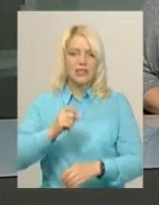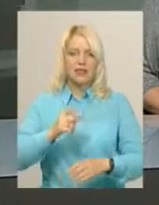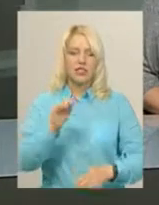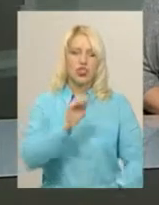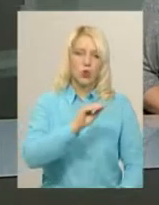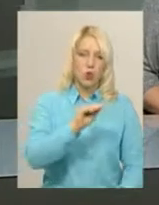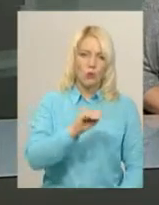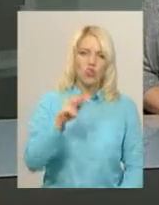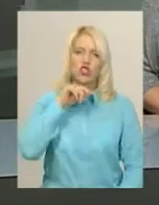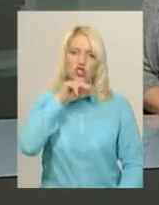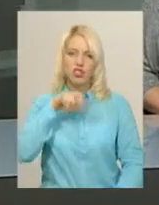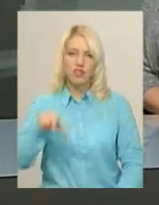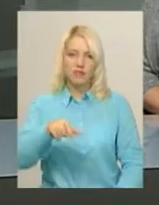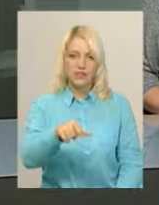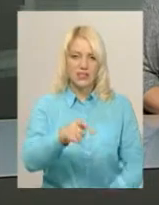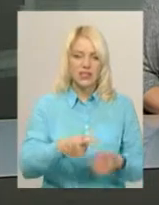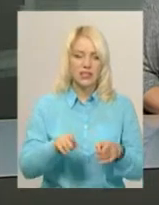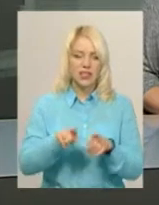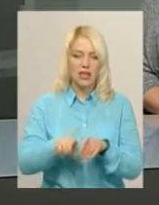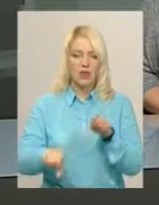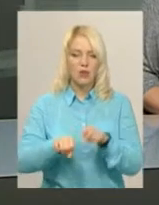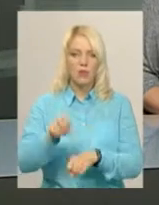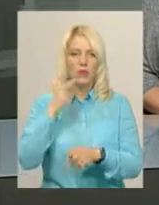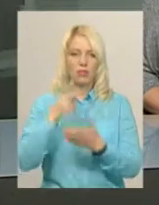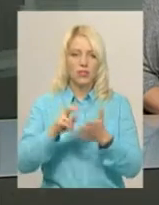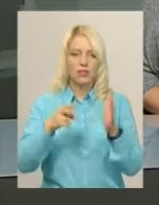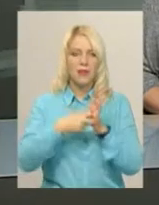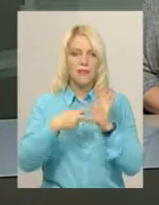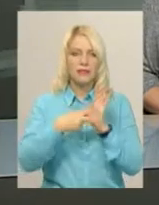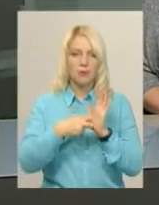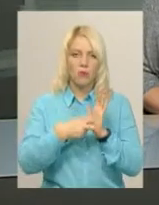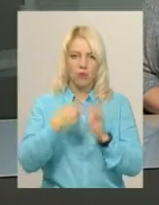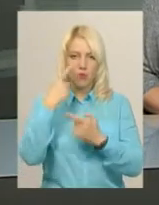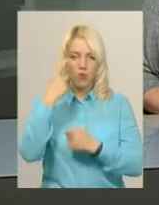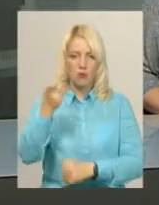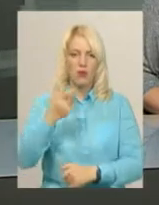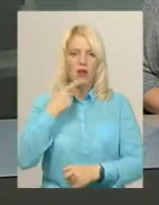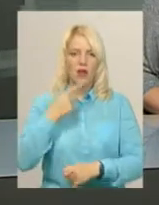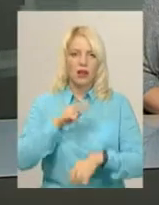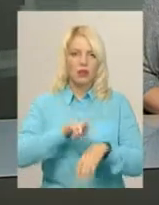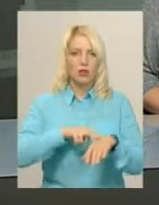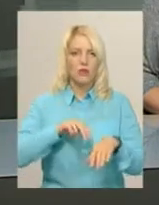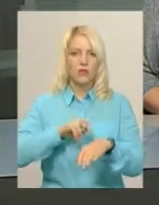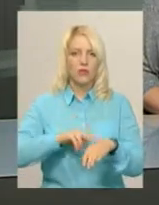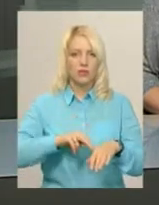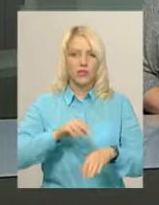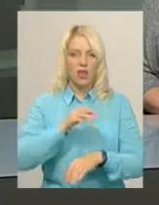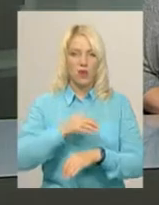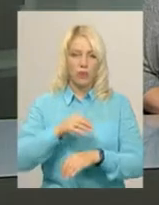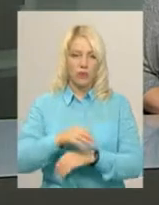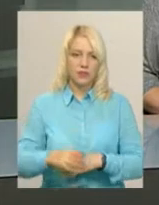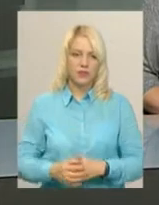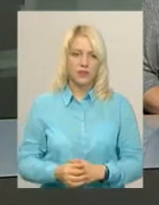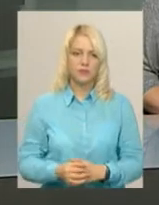-Чернівці. За таке порушення передбачено письмове попередження, каже поліцейський ротин номер 3 патрульної поліції області Євген